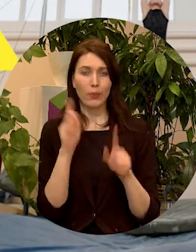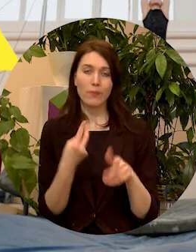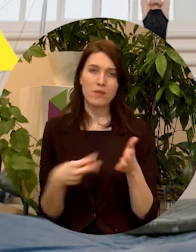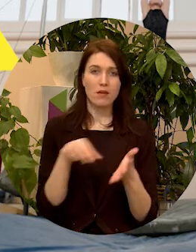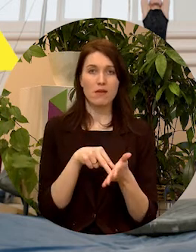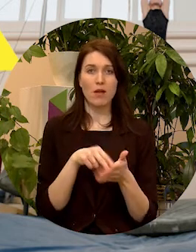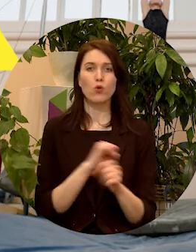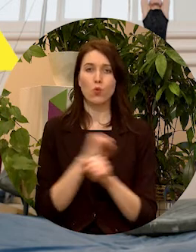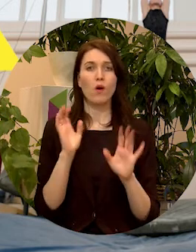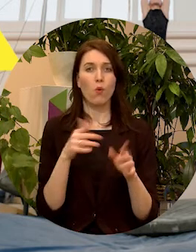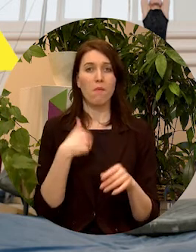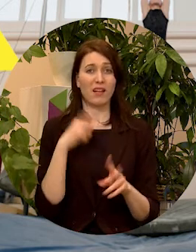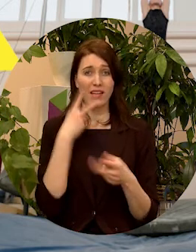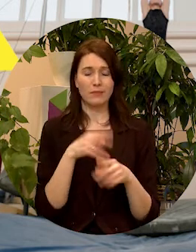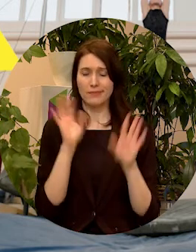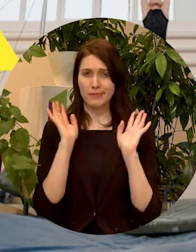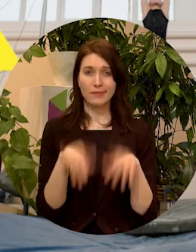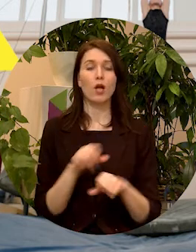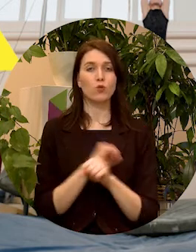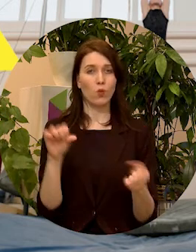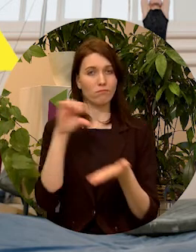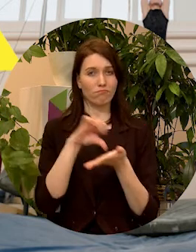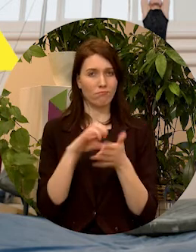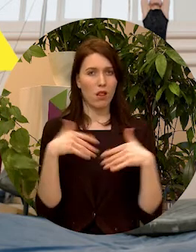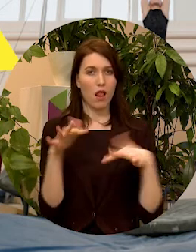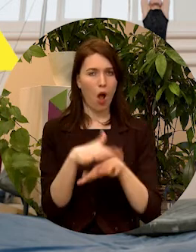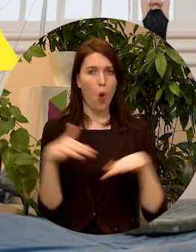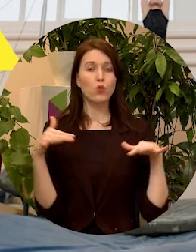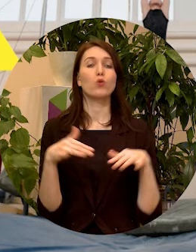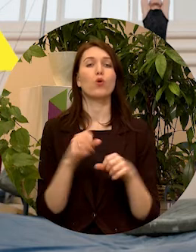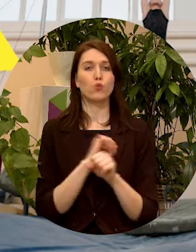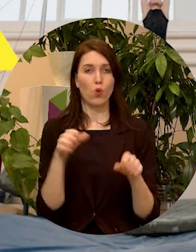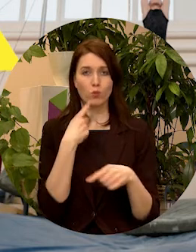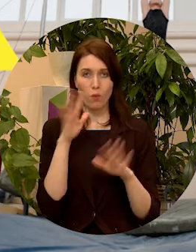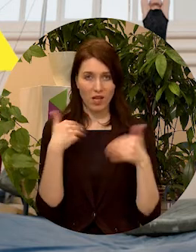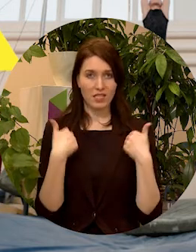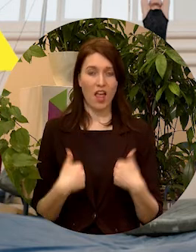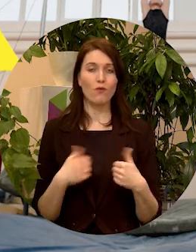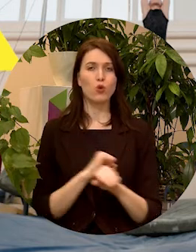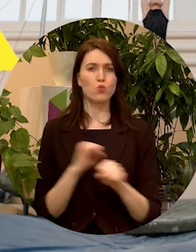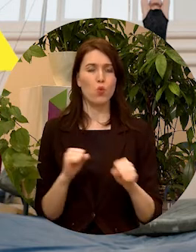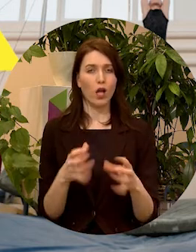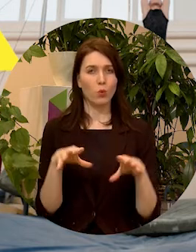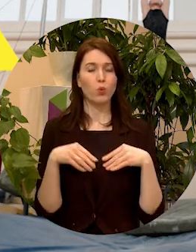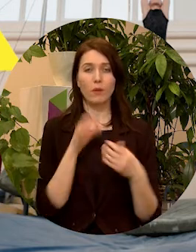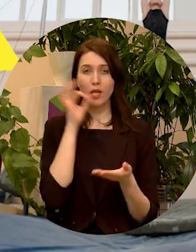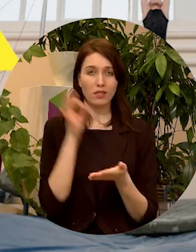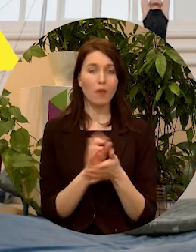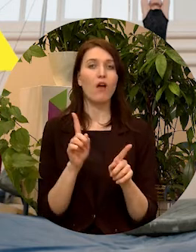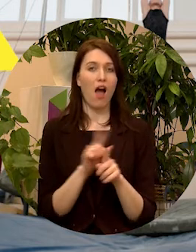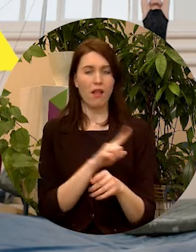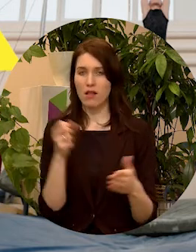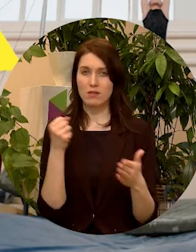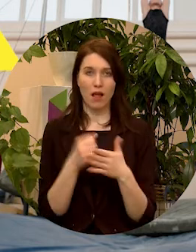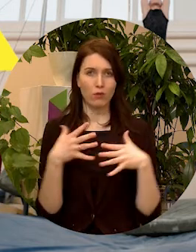būt nesaprastam, drosmi runāt lielā auditorijā un drosmi runāt ar sevi, drosmi uzņemties apbildību un izdarīt līdz